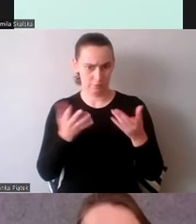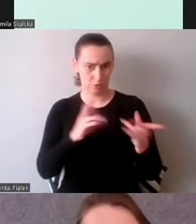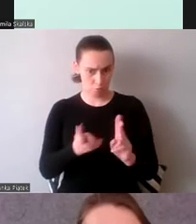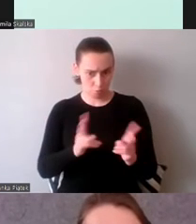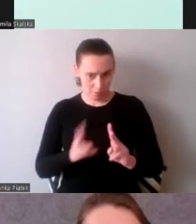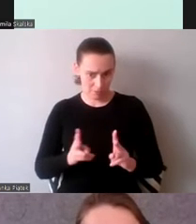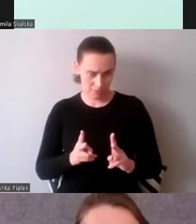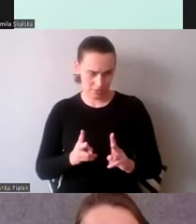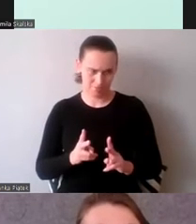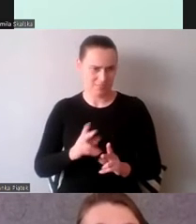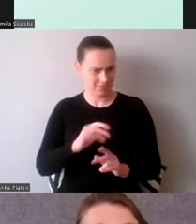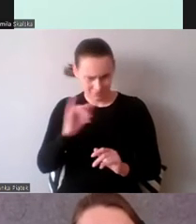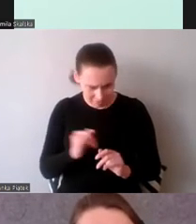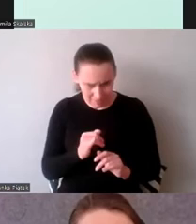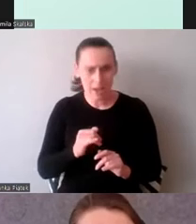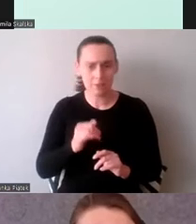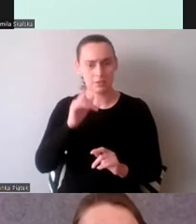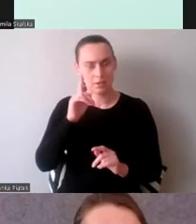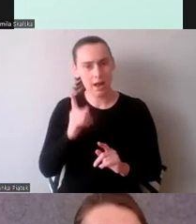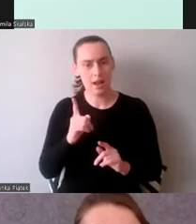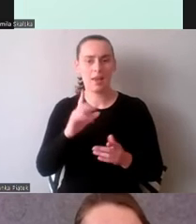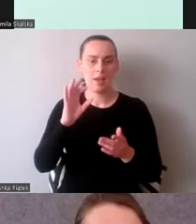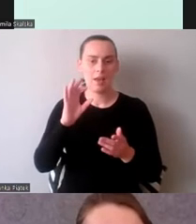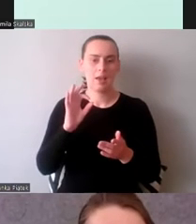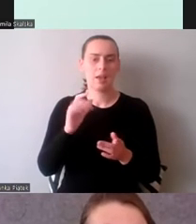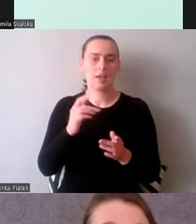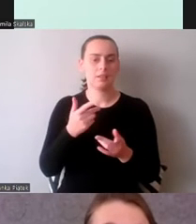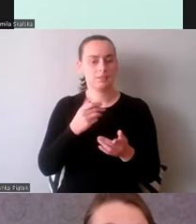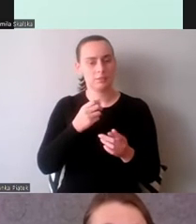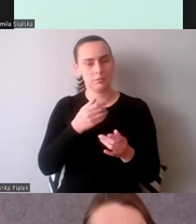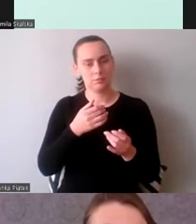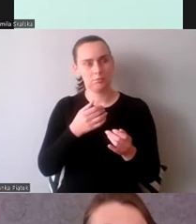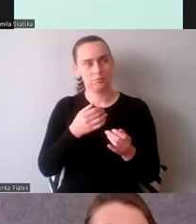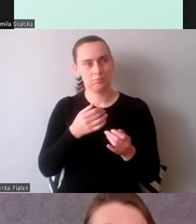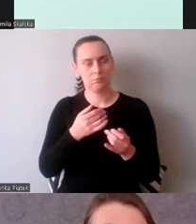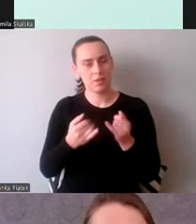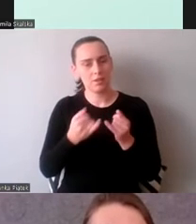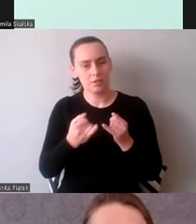zgodzimy się, że nie mając tej wiedzy,